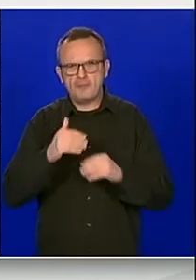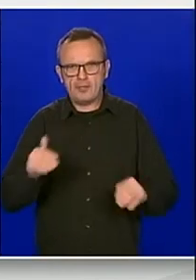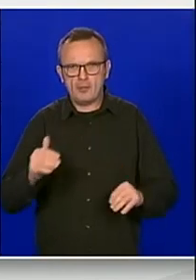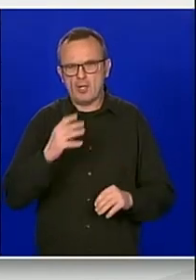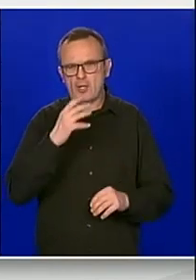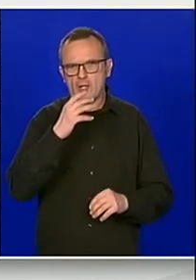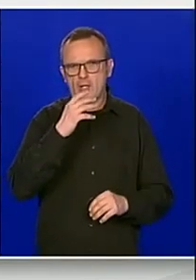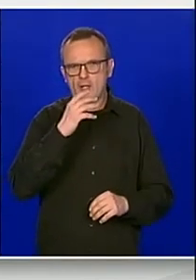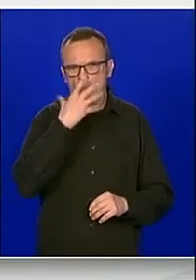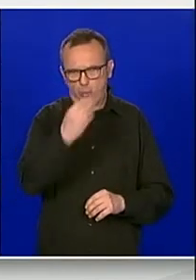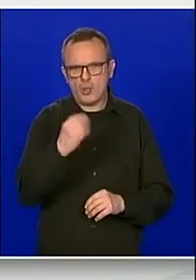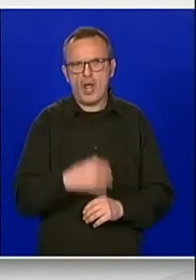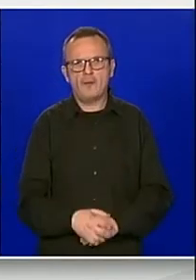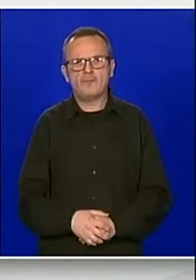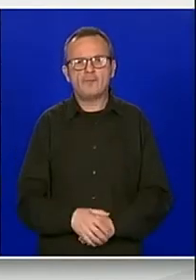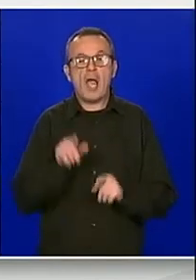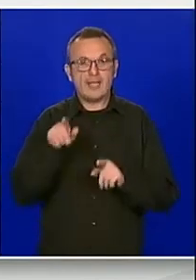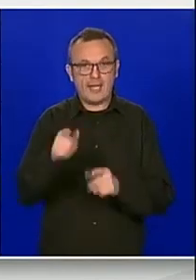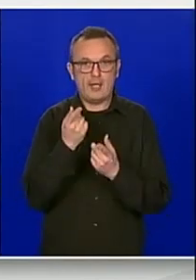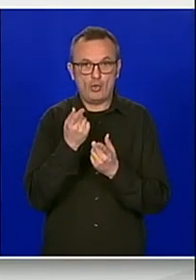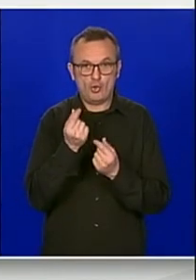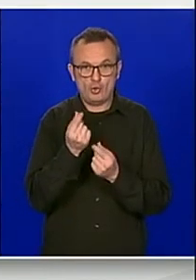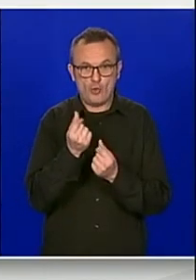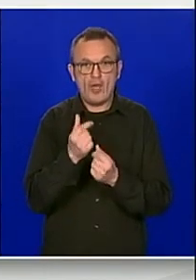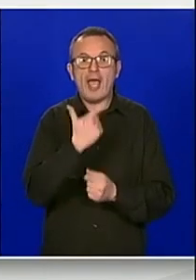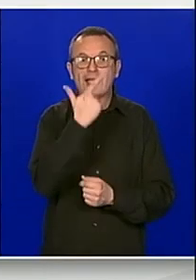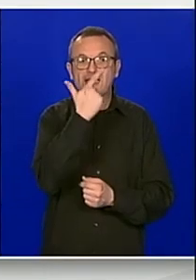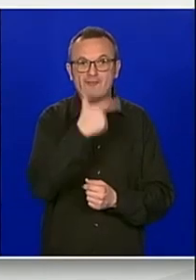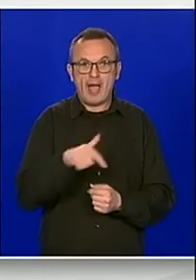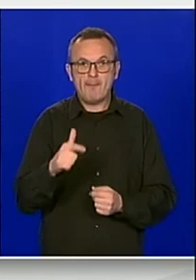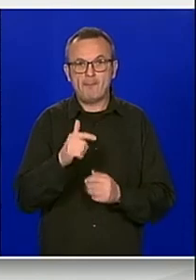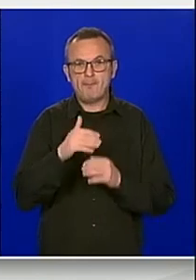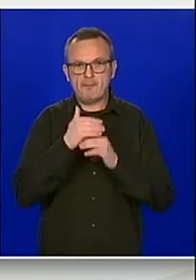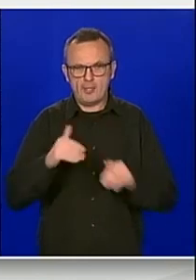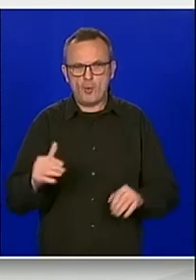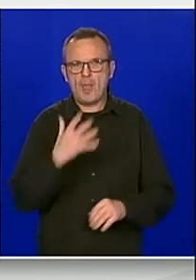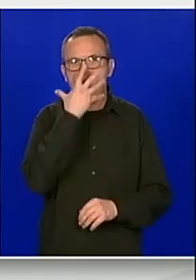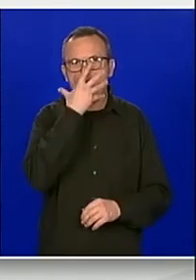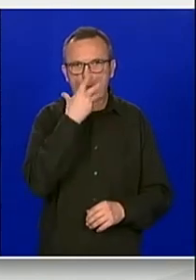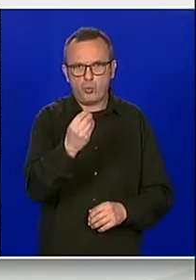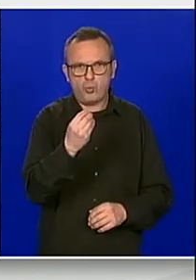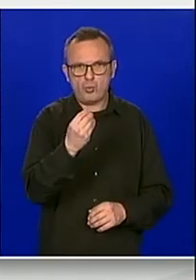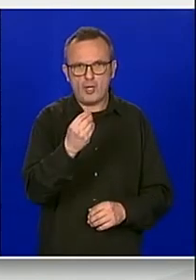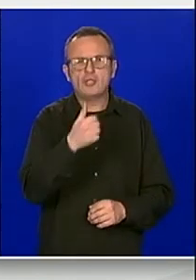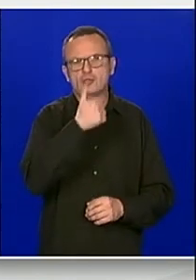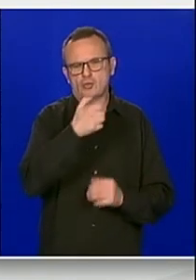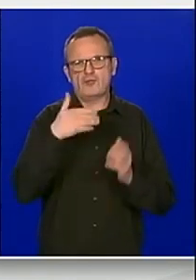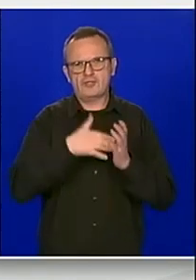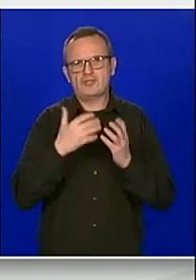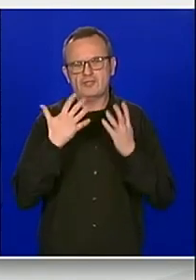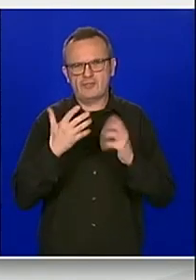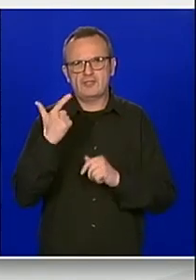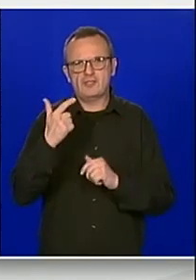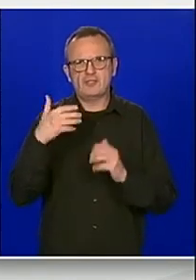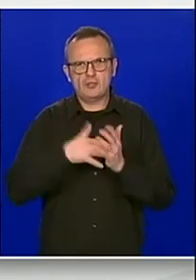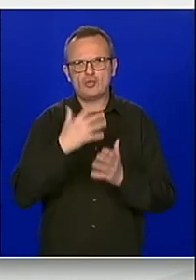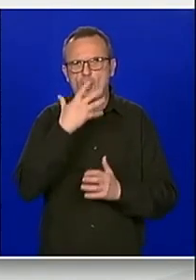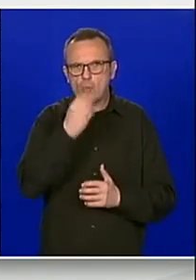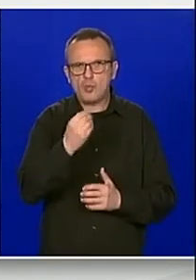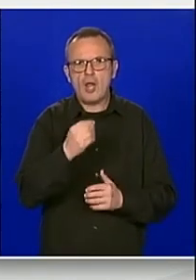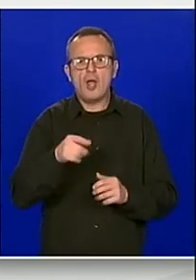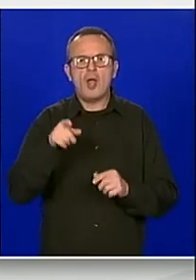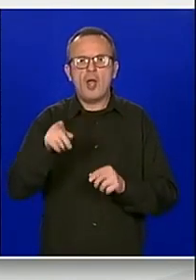lipe, od čega će iznos od 2 milijuna 449 tisuća i 192 kuna teretiti stavke